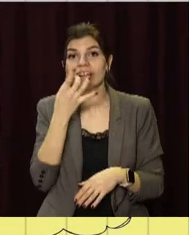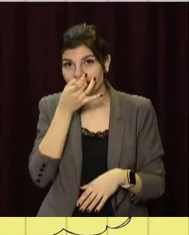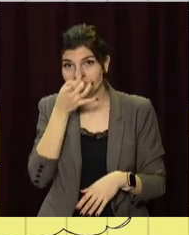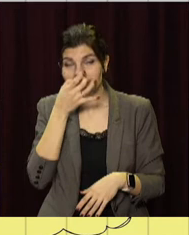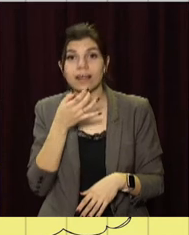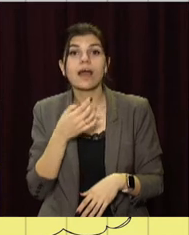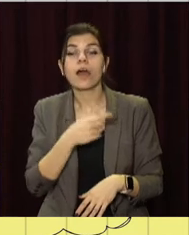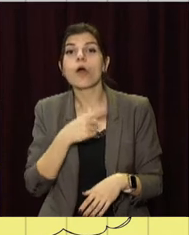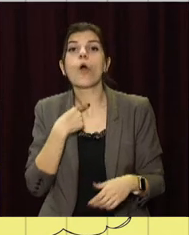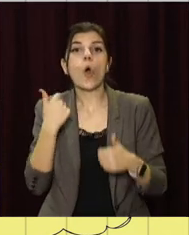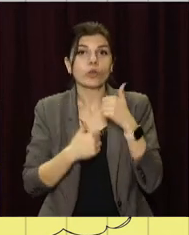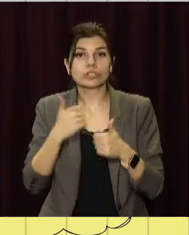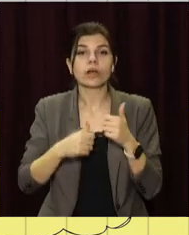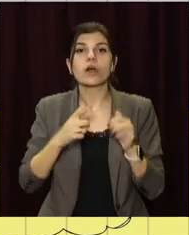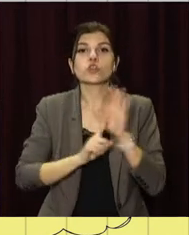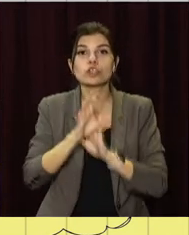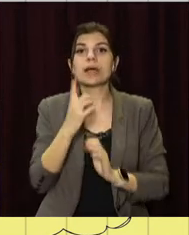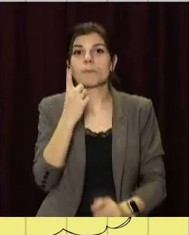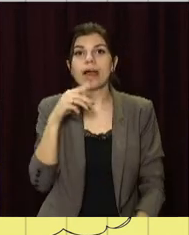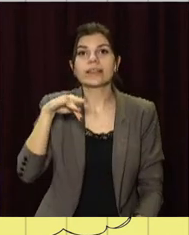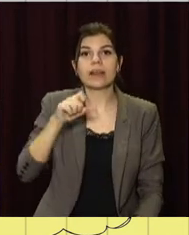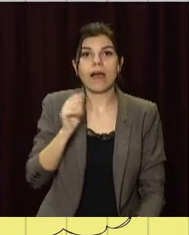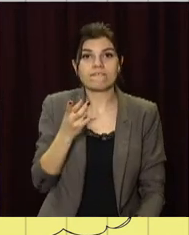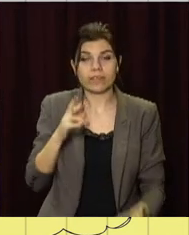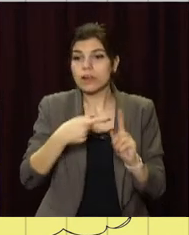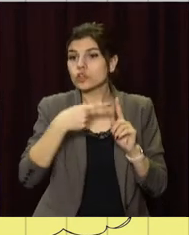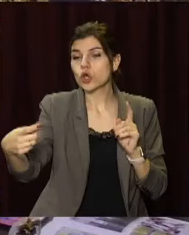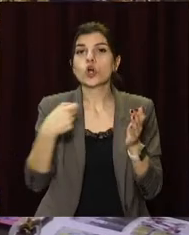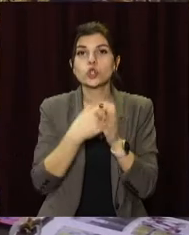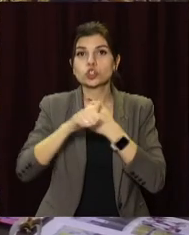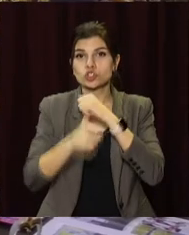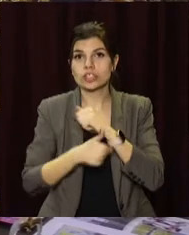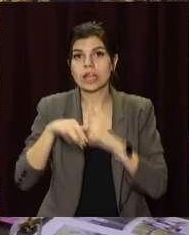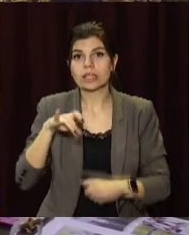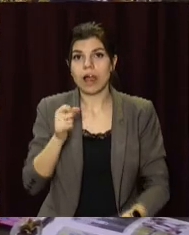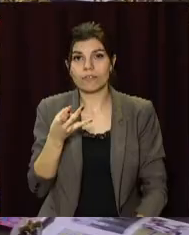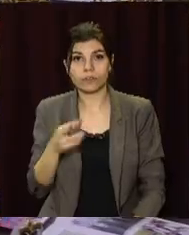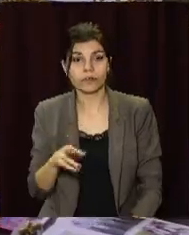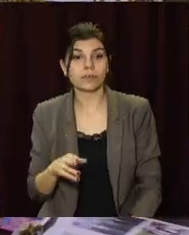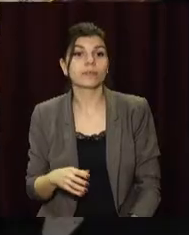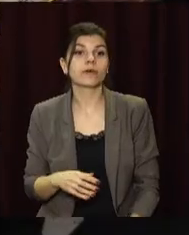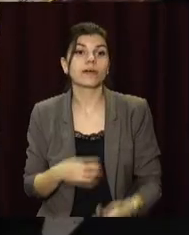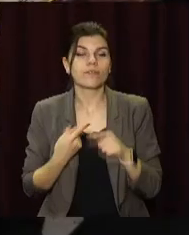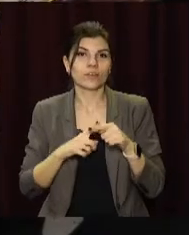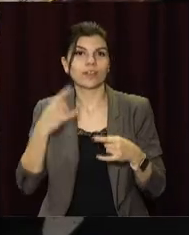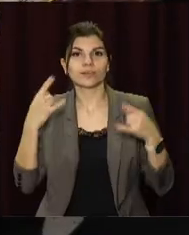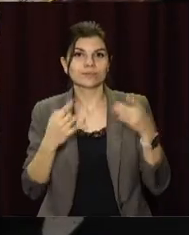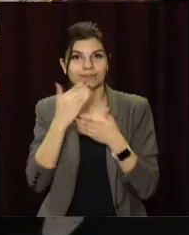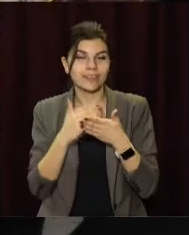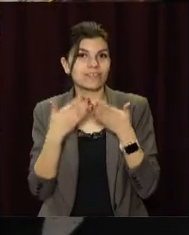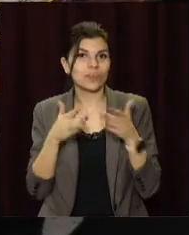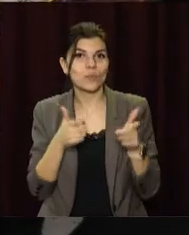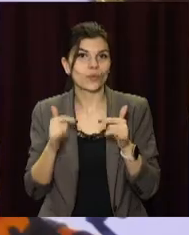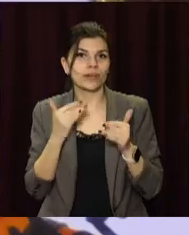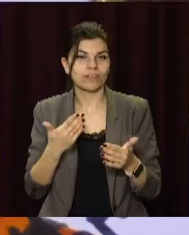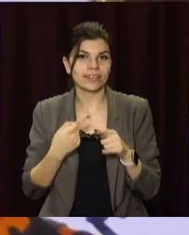приймають до 4 квітня, голосування за проєкти розпочнеться 1 травня і триватиме до 16 травня. Анна Гієва, Роман